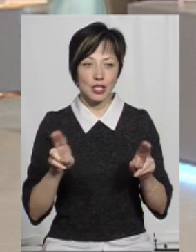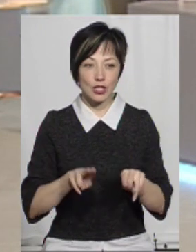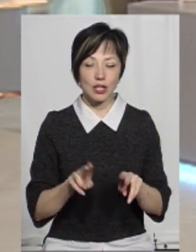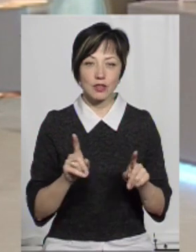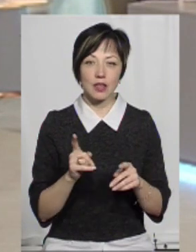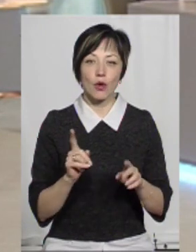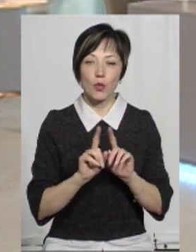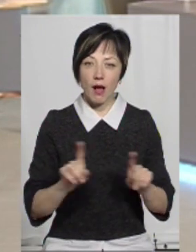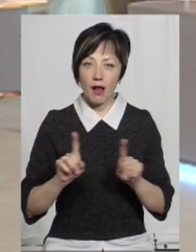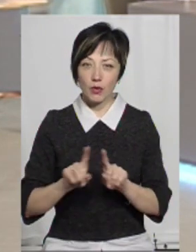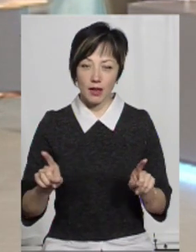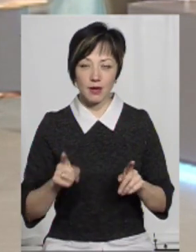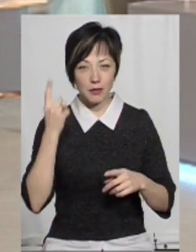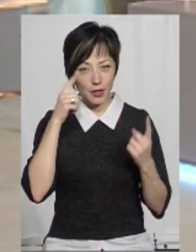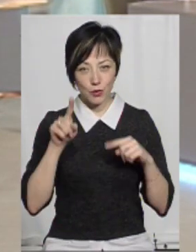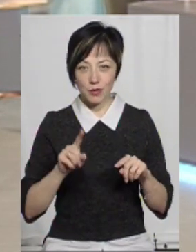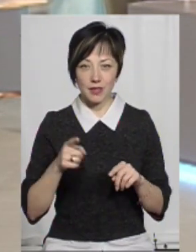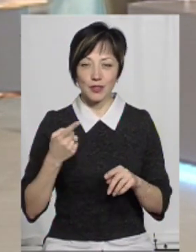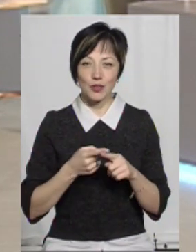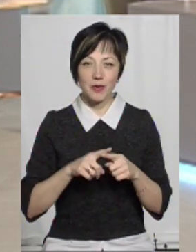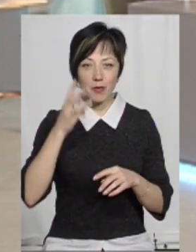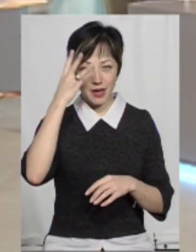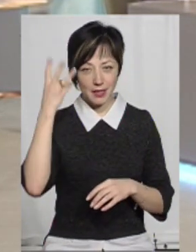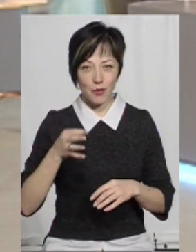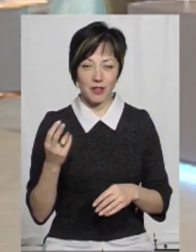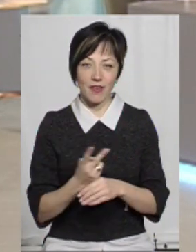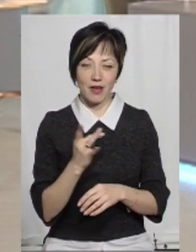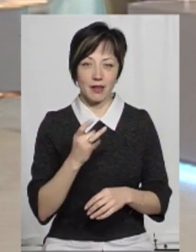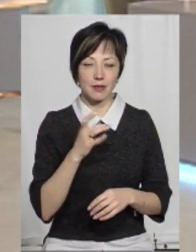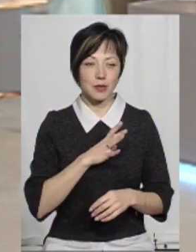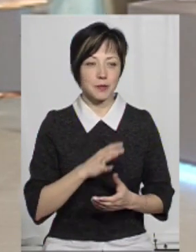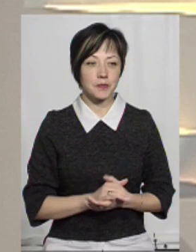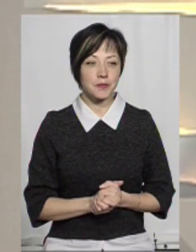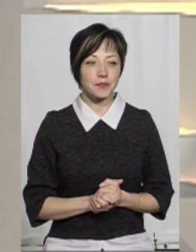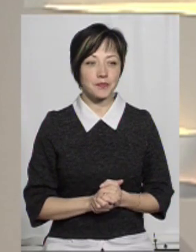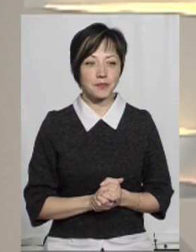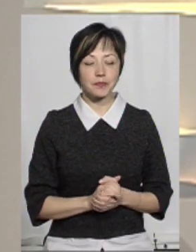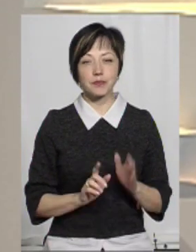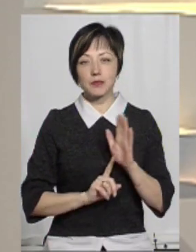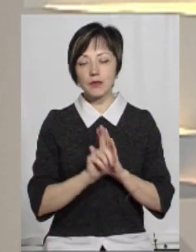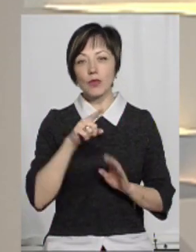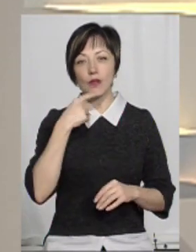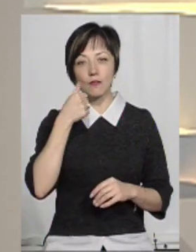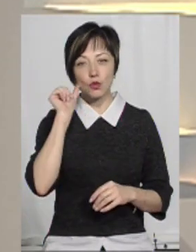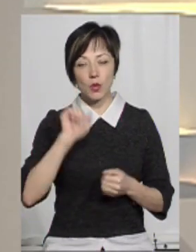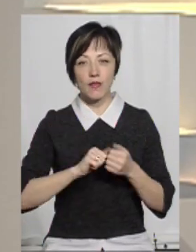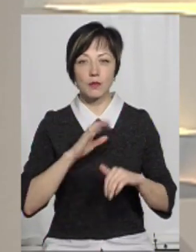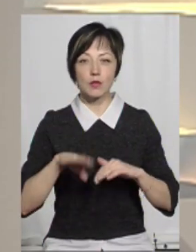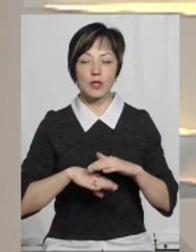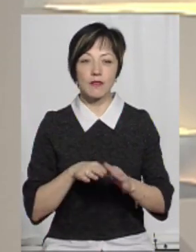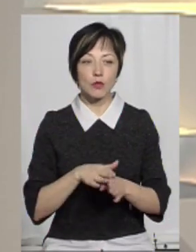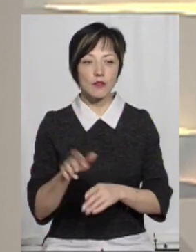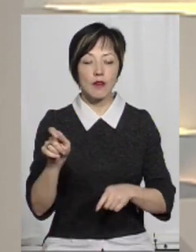залишається щось таке вже унікальне-унікальне придумати, щоб двічі в Хмельницькій області. Ми вже про це почали говорити, що вчора в Кам'янці